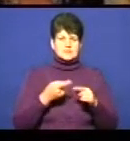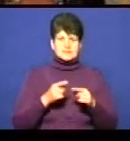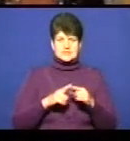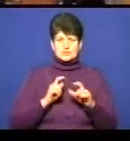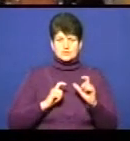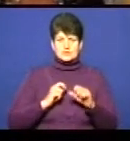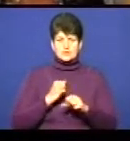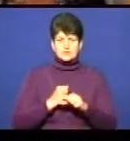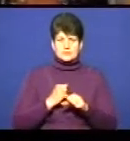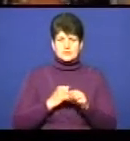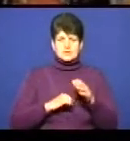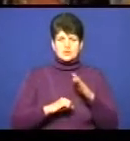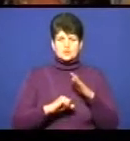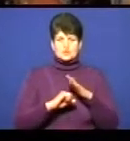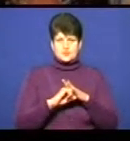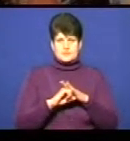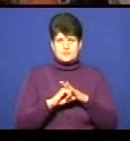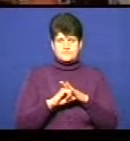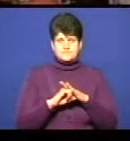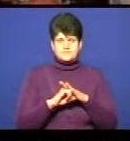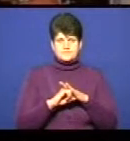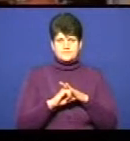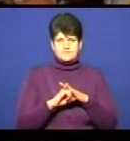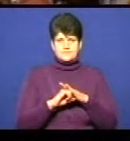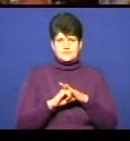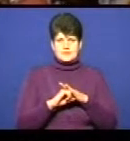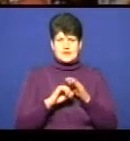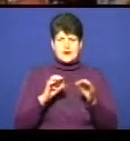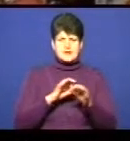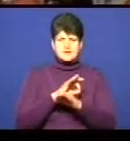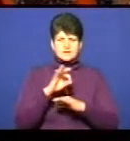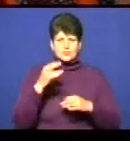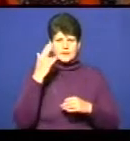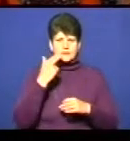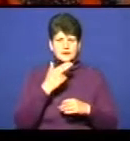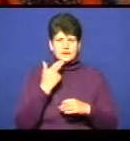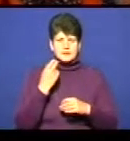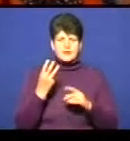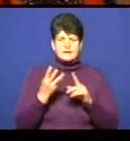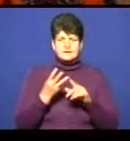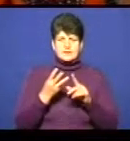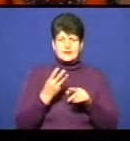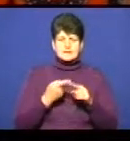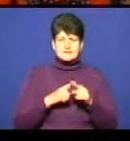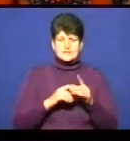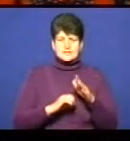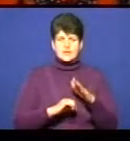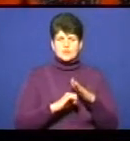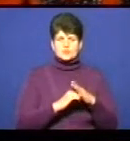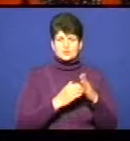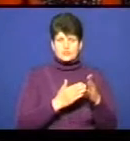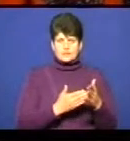студентка розробляла на основі архітектури, італійської архітектури. Третя колекція – це на основі